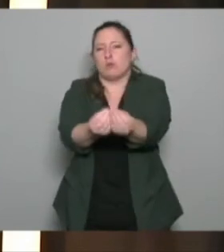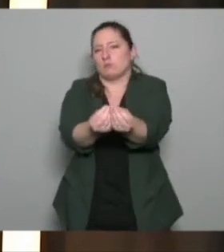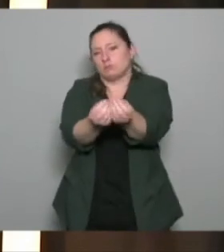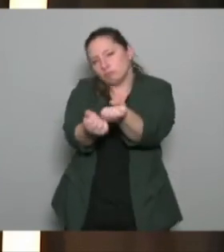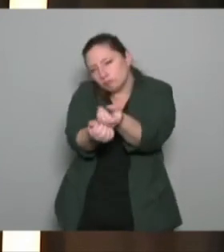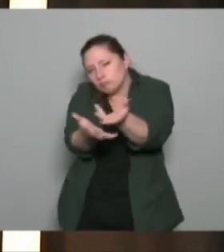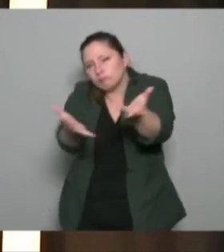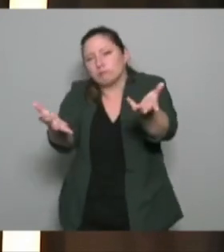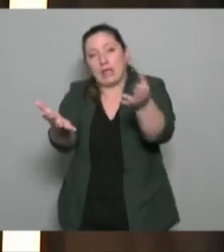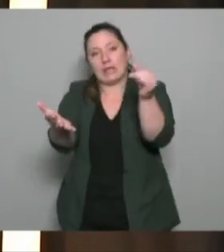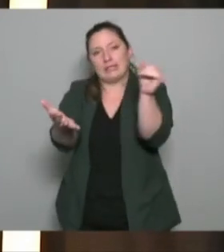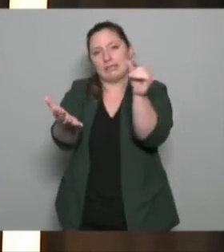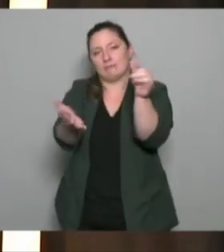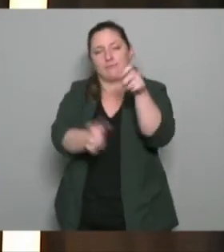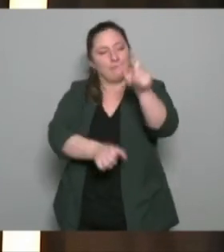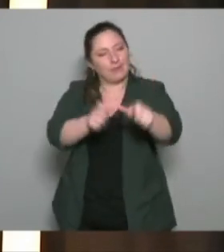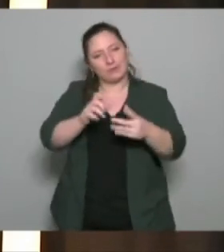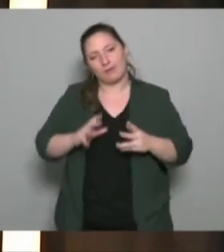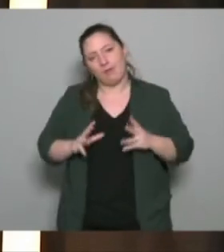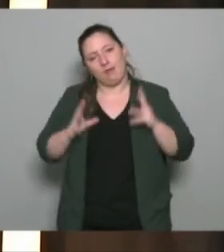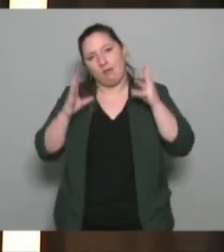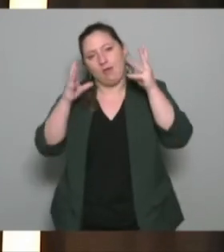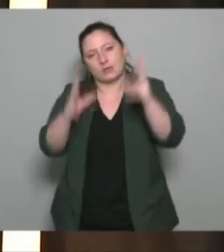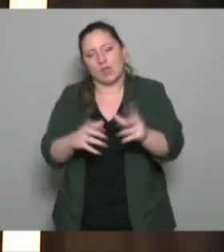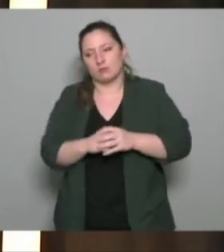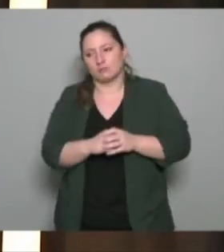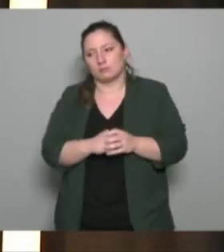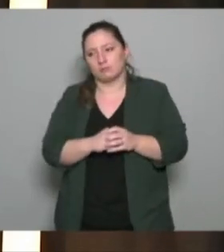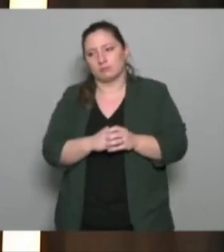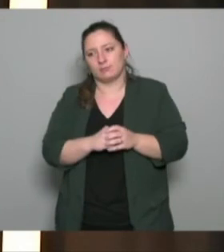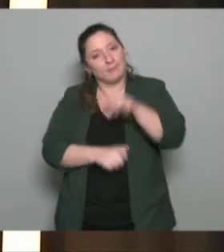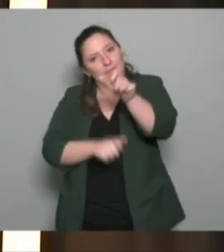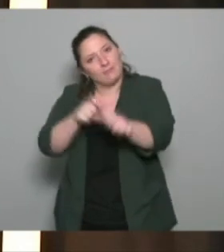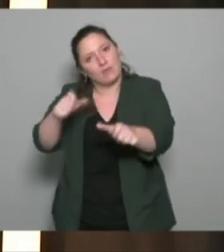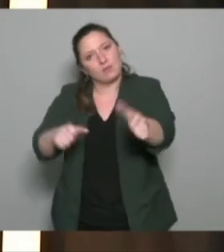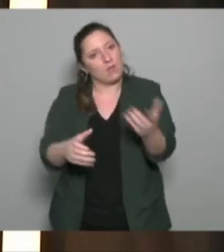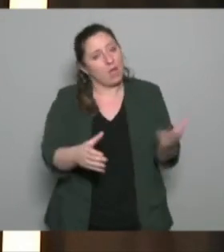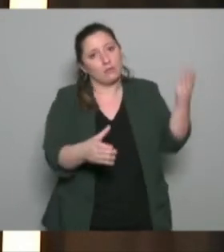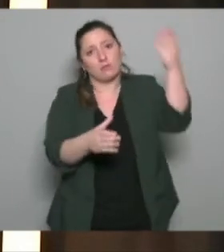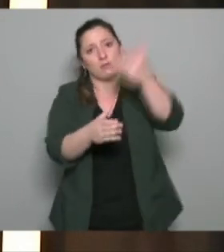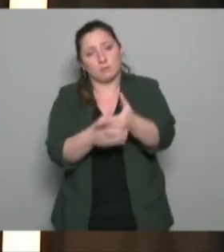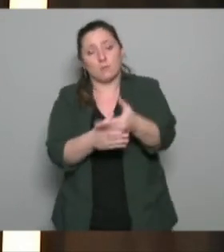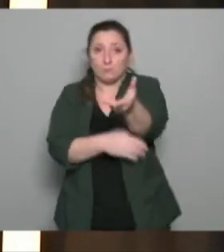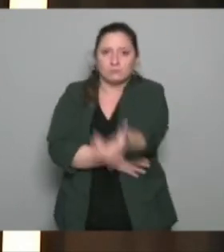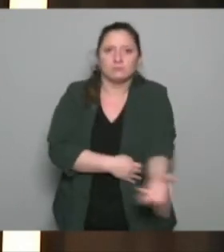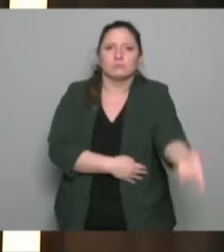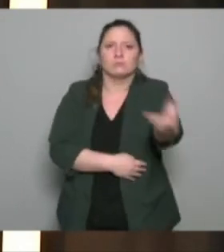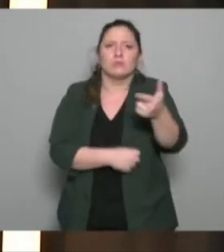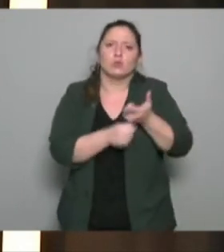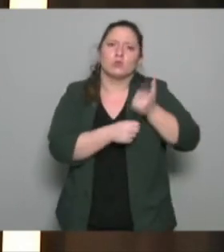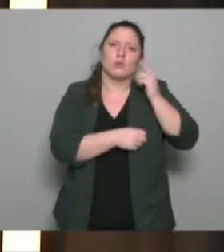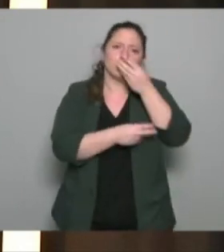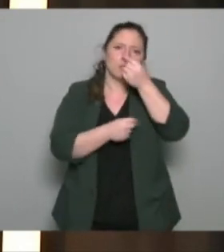comment dire aux acteurs pour lesquels ce besoin de séminaire avait été il y a deux ans